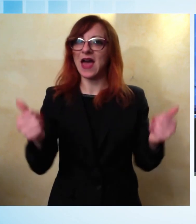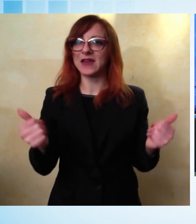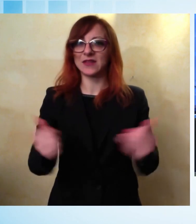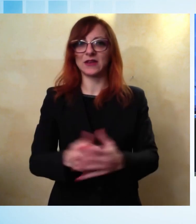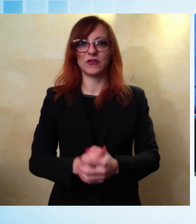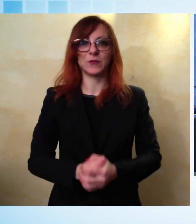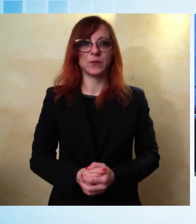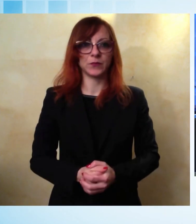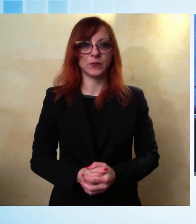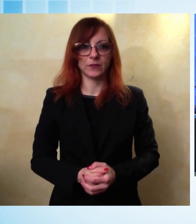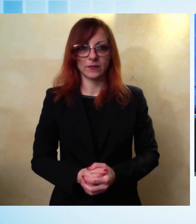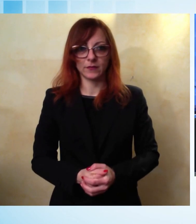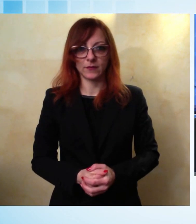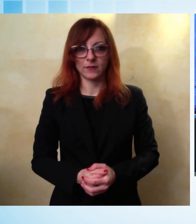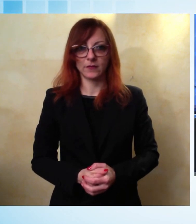a cura di Guido Casotti.